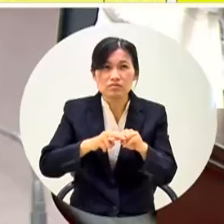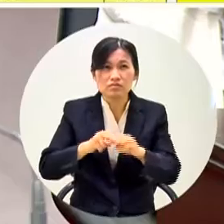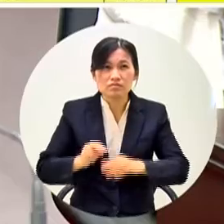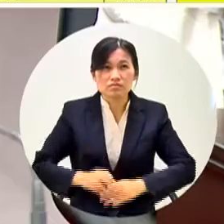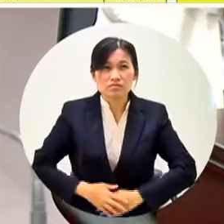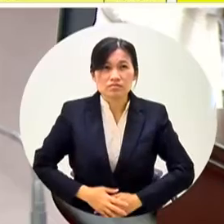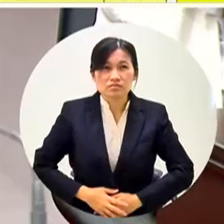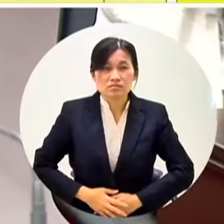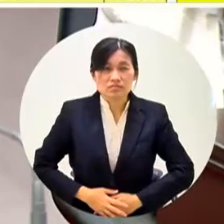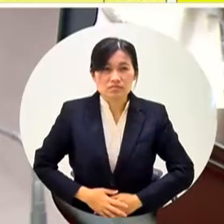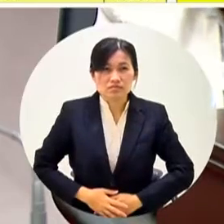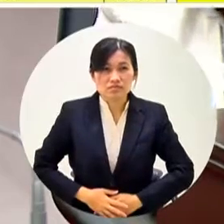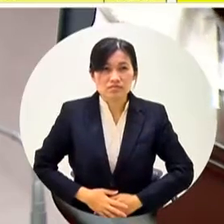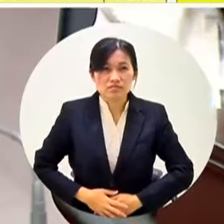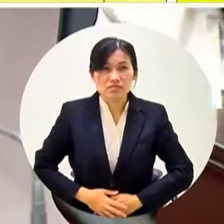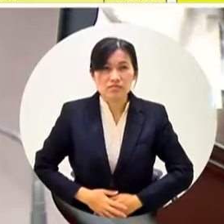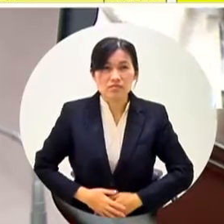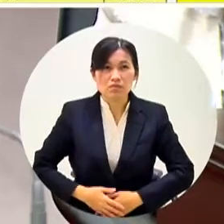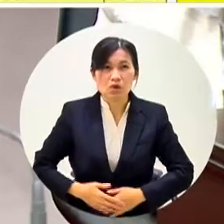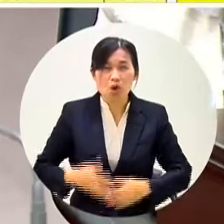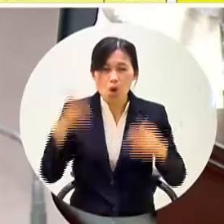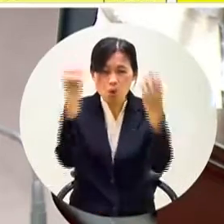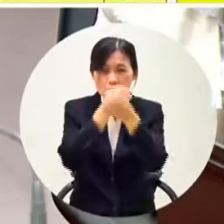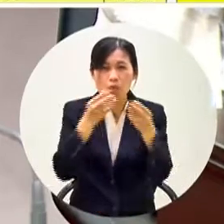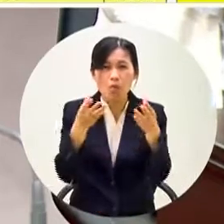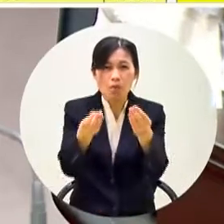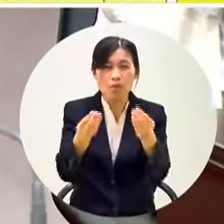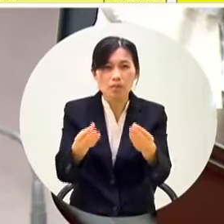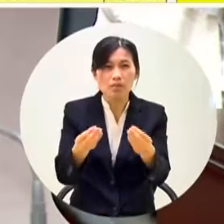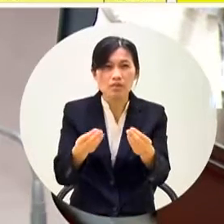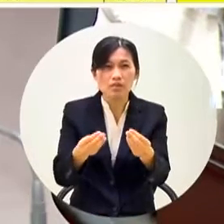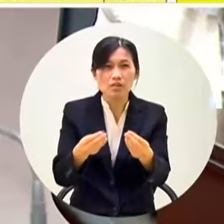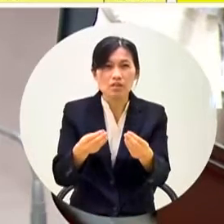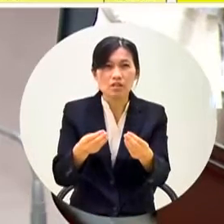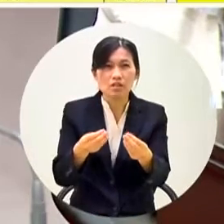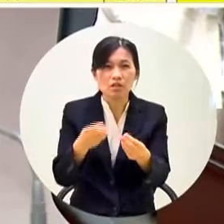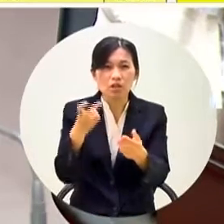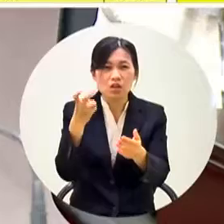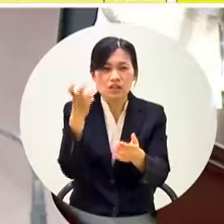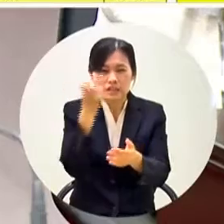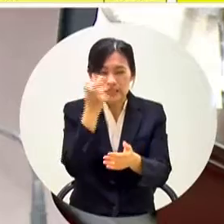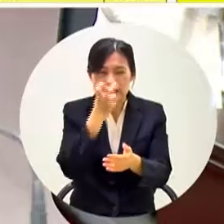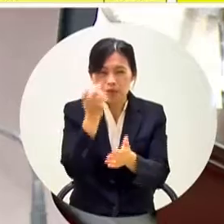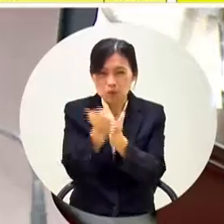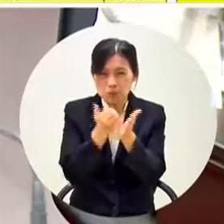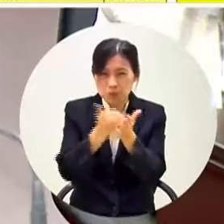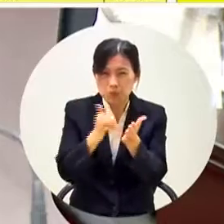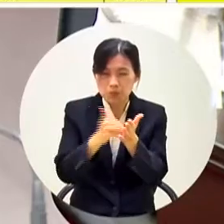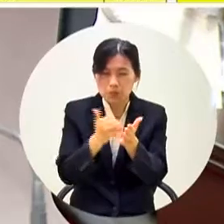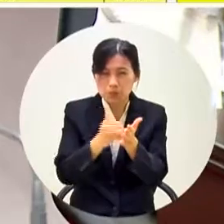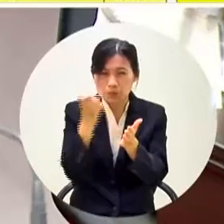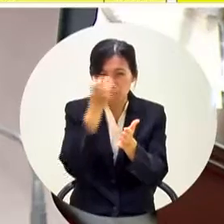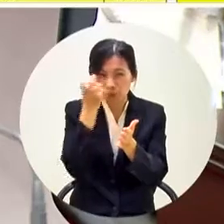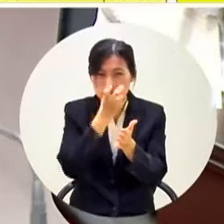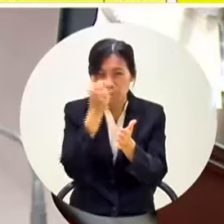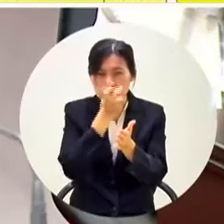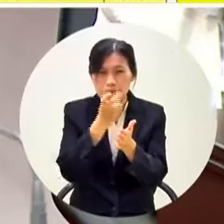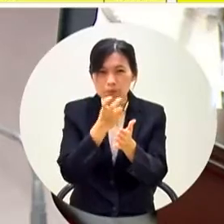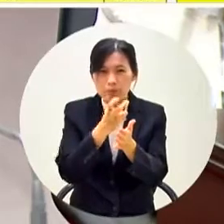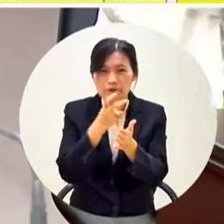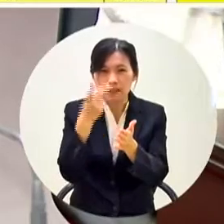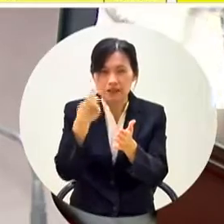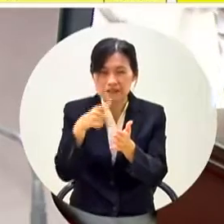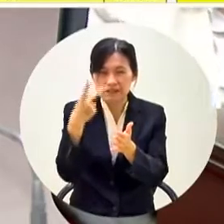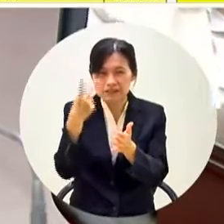我怕你誤會啦我不會誤會啦我跟你講我還沒有完啦審查預算還要繼續來交鋒的啦